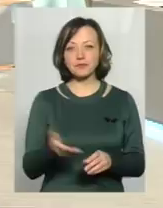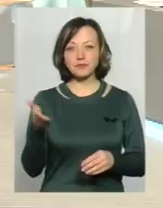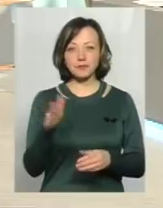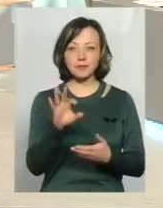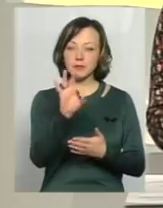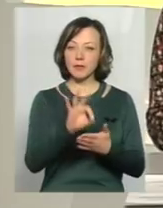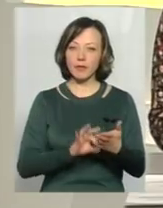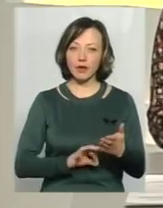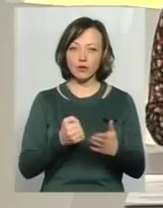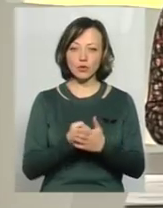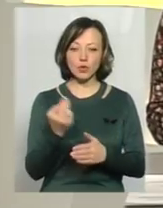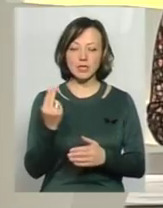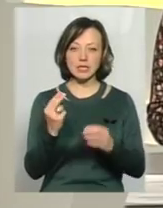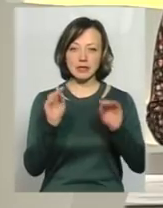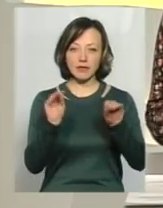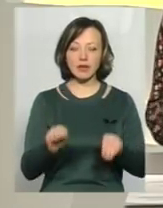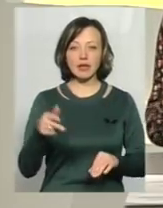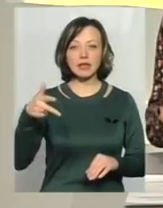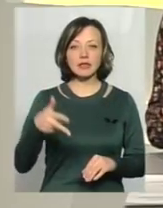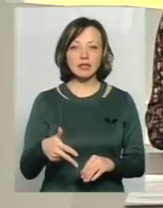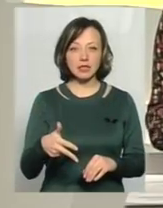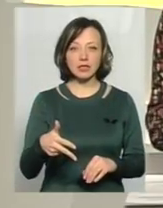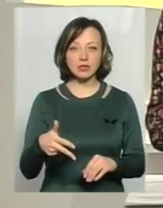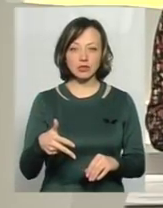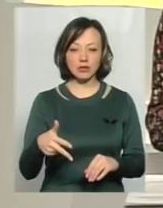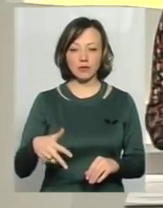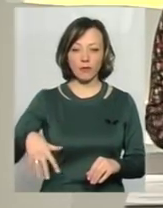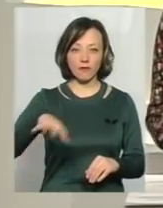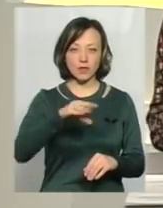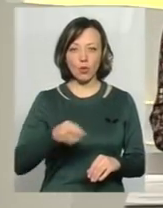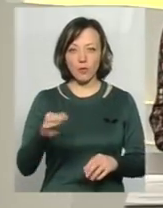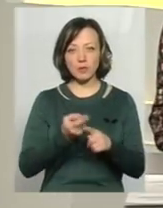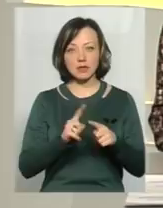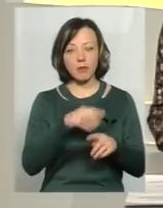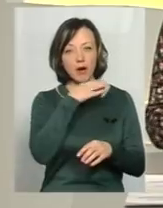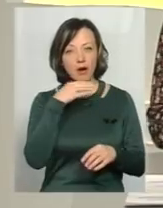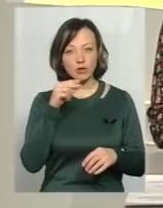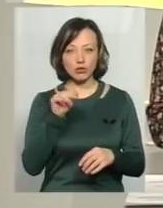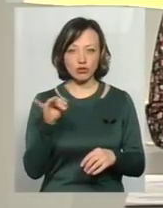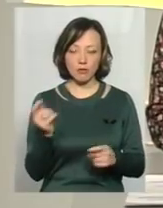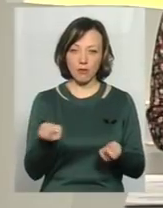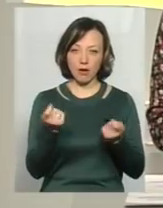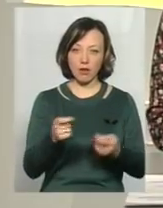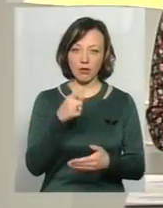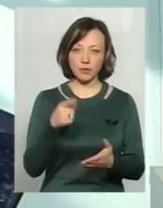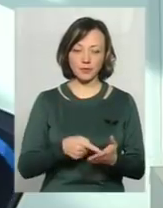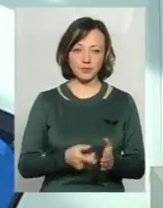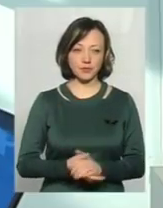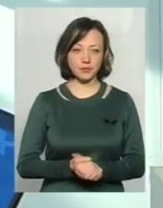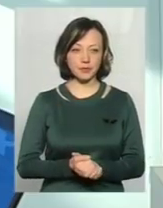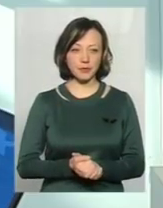до цифр. 3 тисячі у масштабі нашої області – це багато чи мало? Ну, відносно, якщо